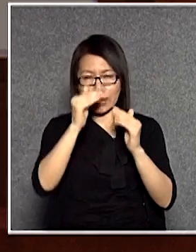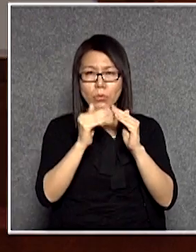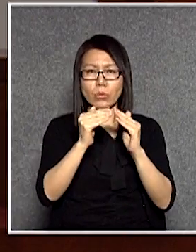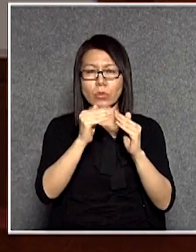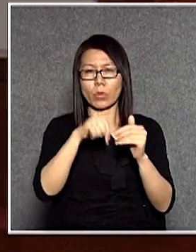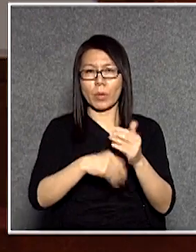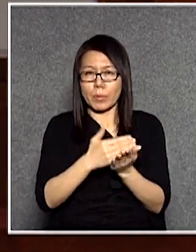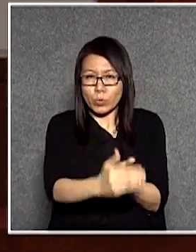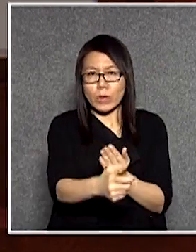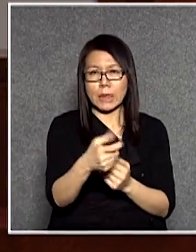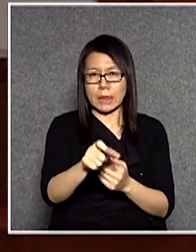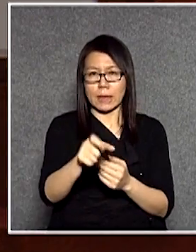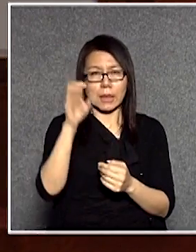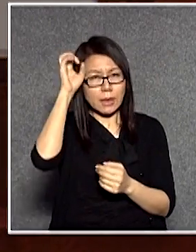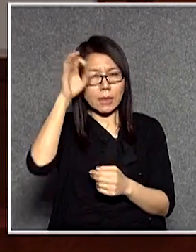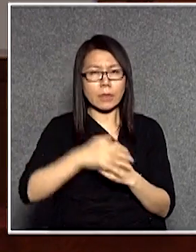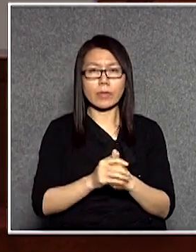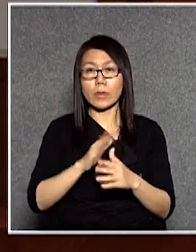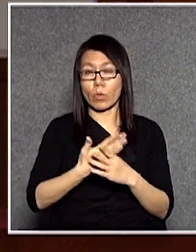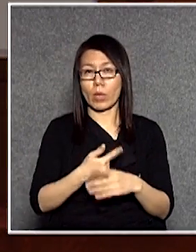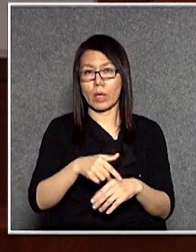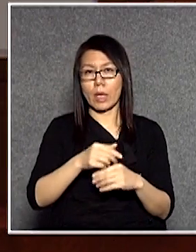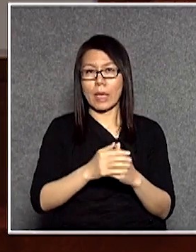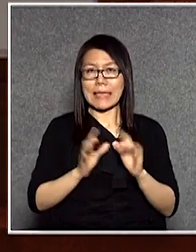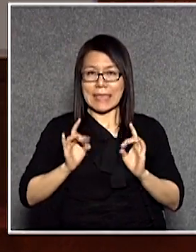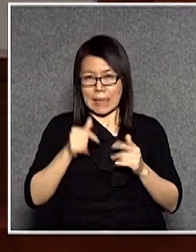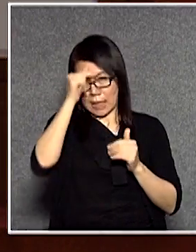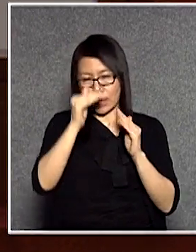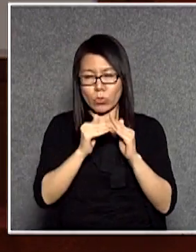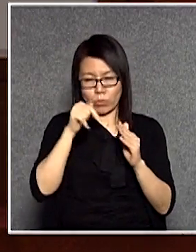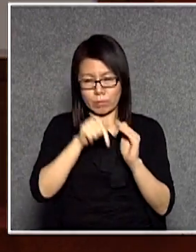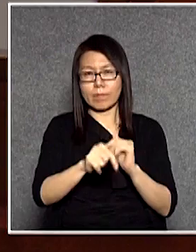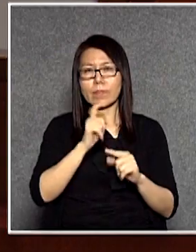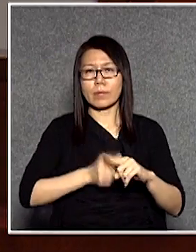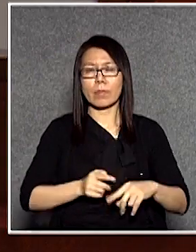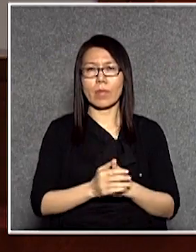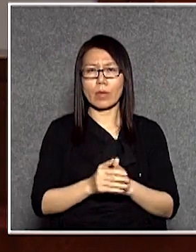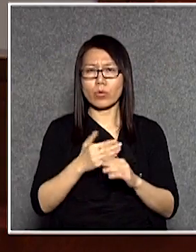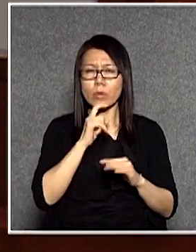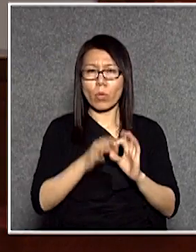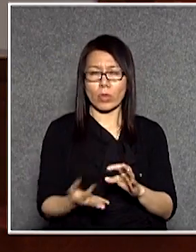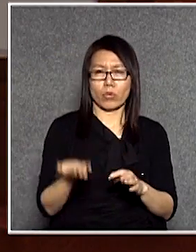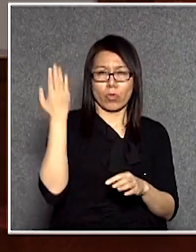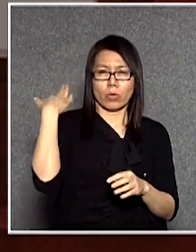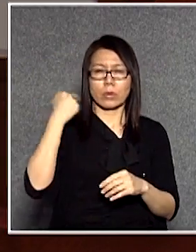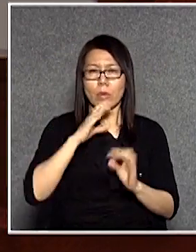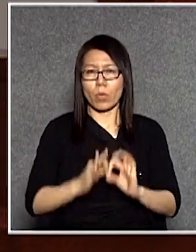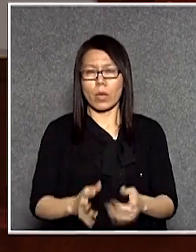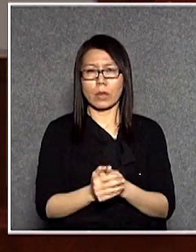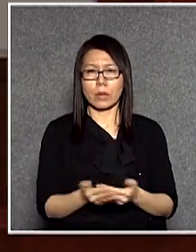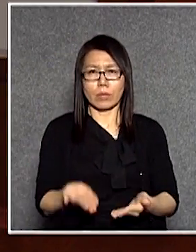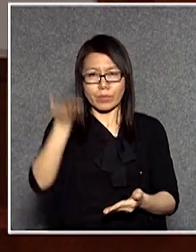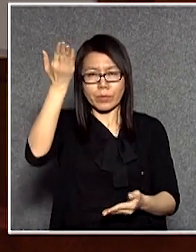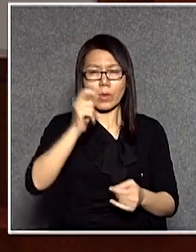撥款建議因為它是一間私家醫院所以大家對於上一次就是說現在對上